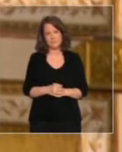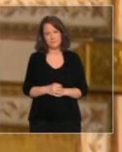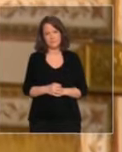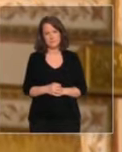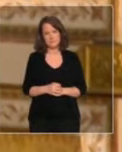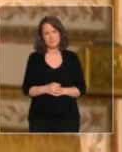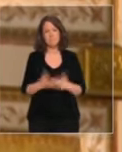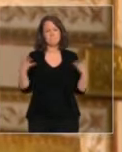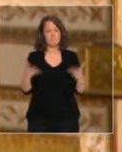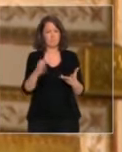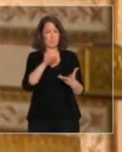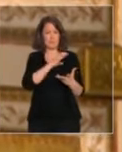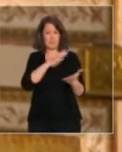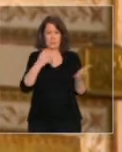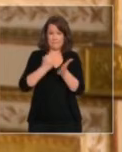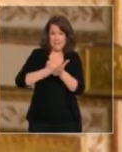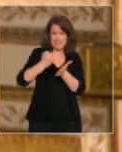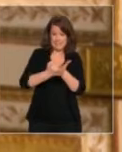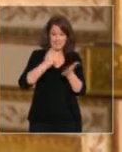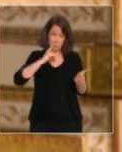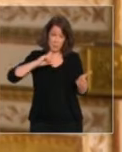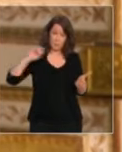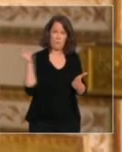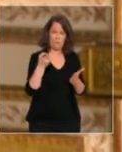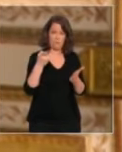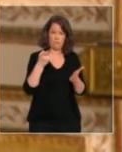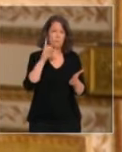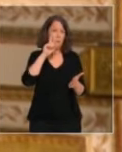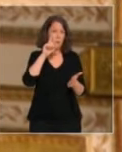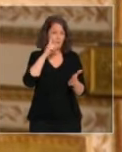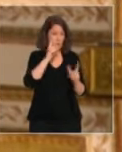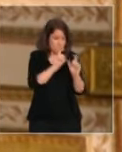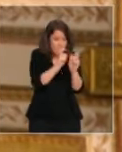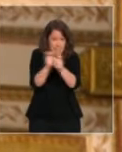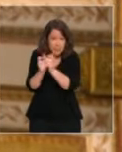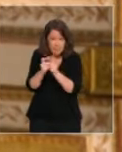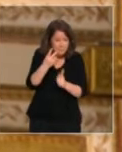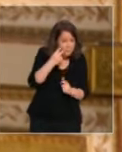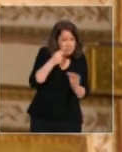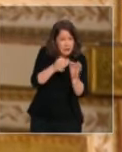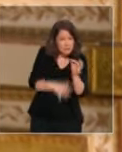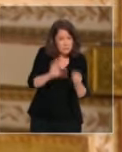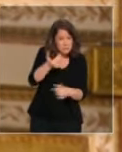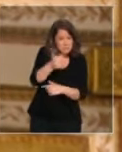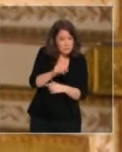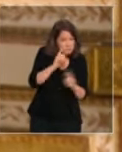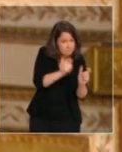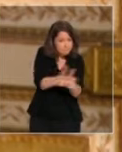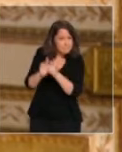la plus large possible des tests et la détection est une arme privilégiée pour sortir au bon moment du confinement.